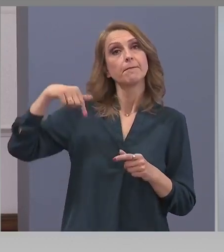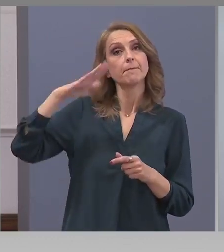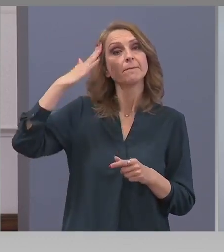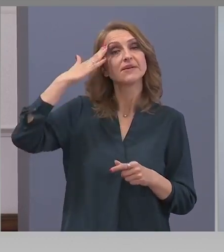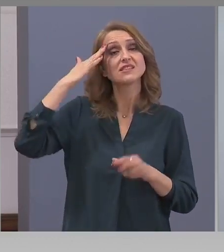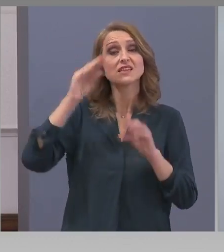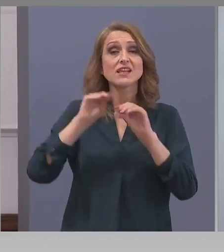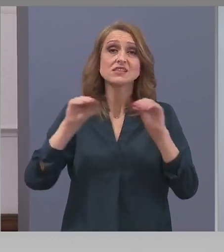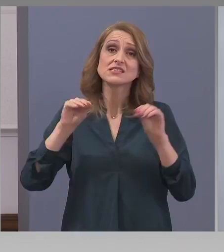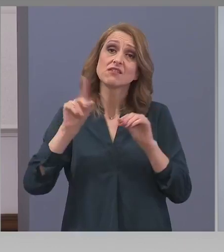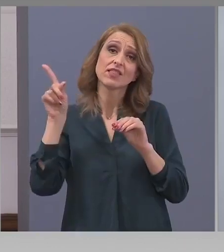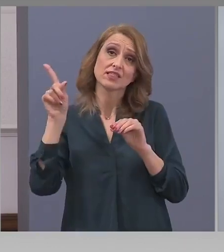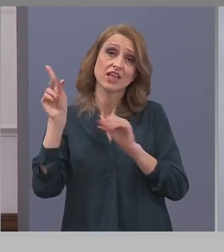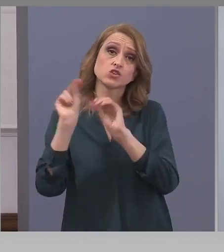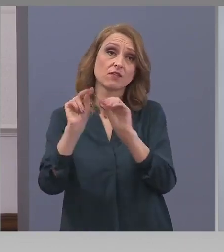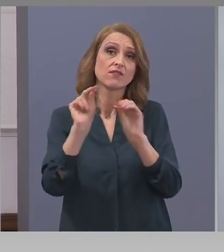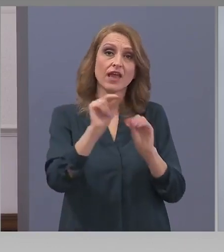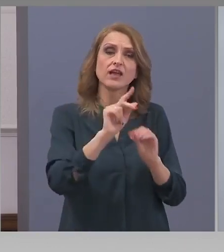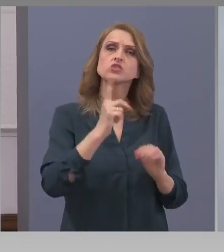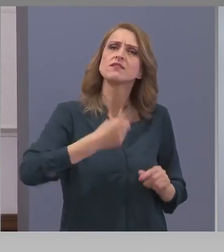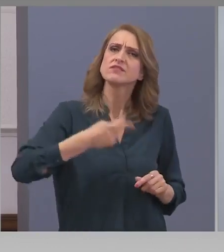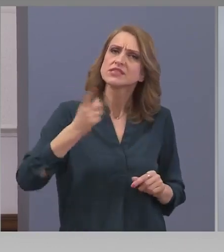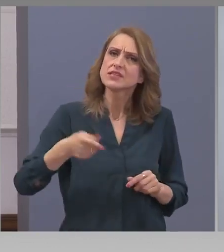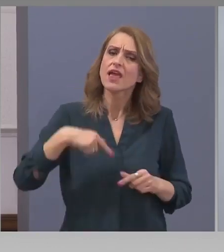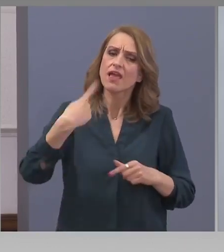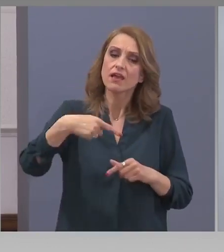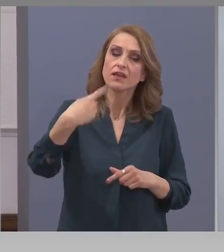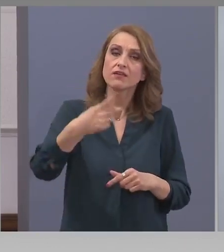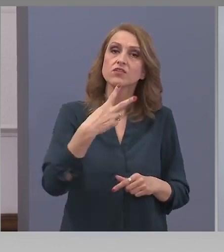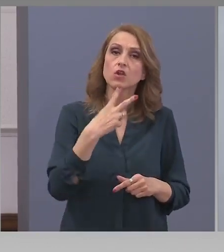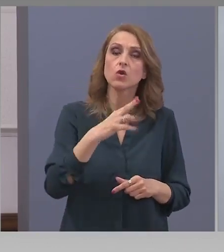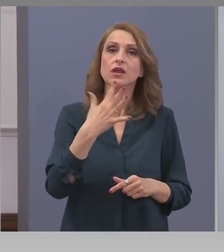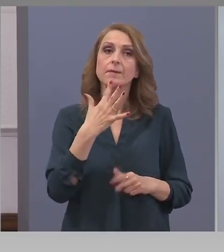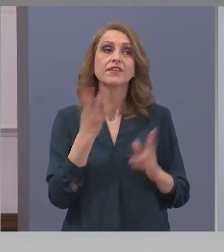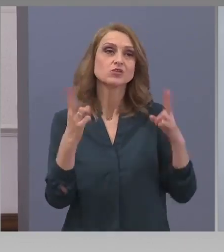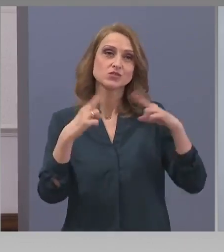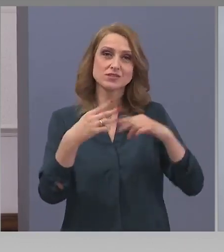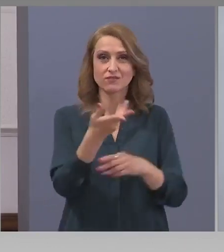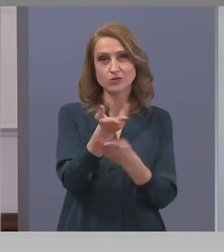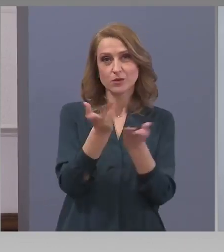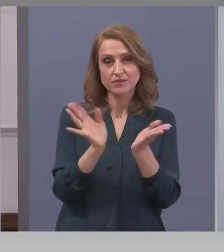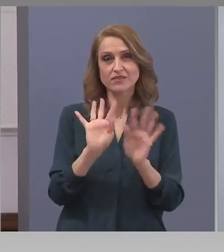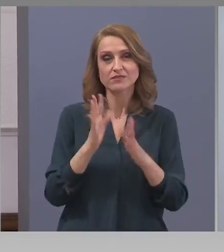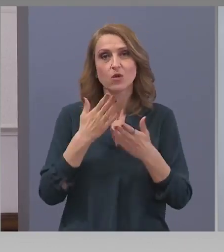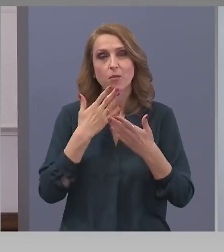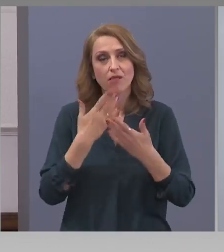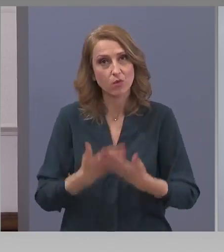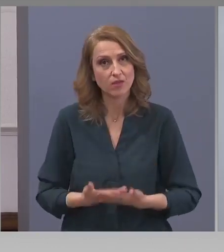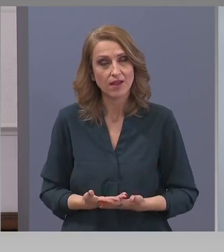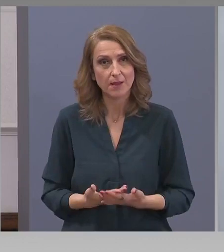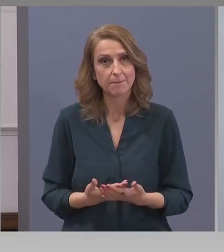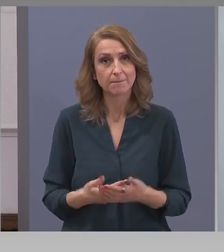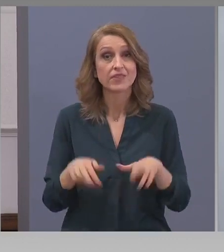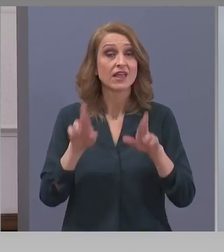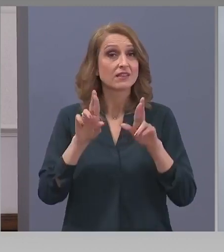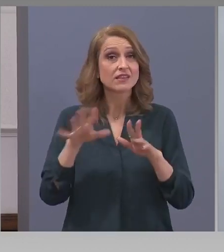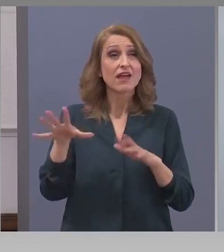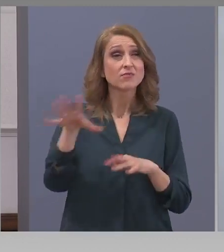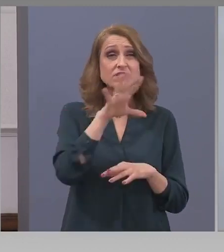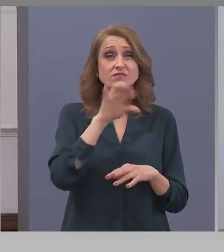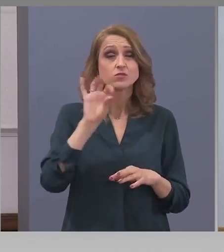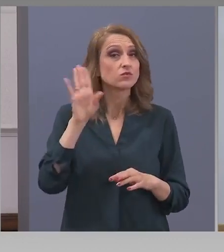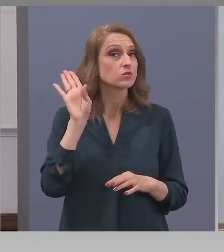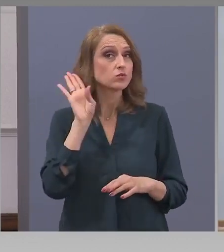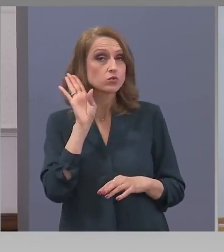можем да кажем точното време сега. Всеки вторник и всеки петък ще се виждаме с вас. Много ви благодаря. Надявам се, че всичко това, което чухте,